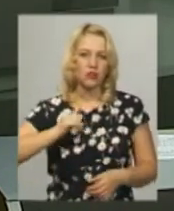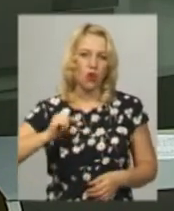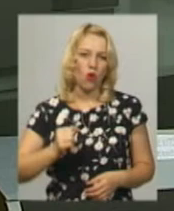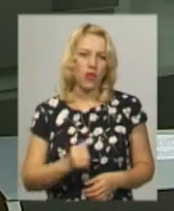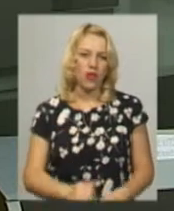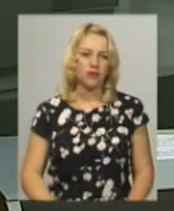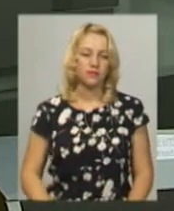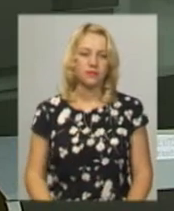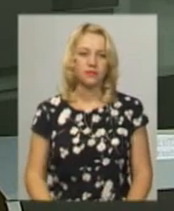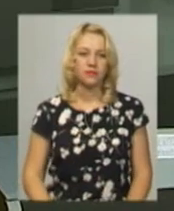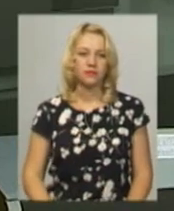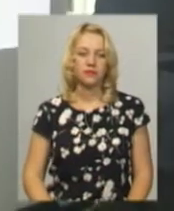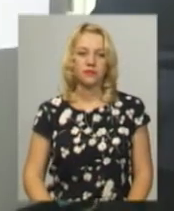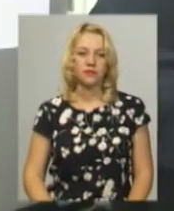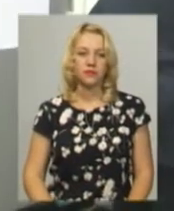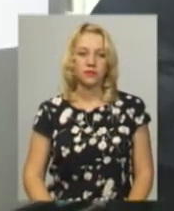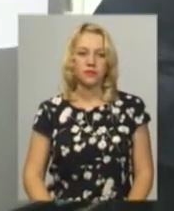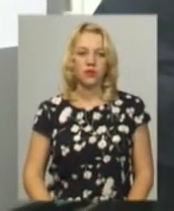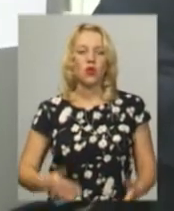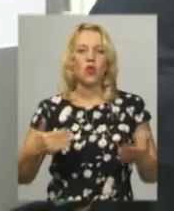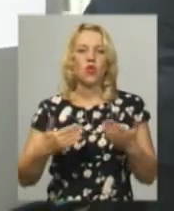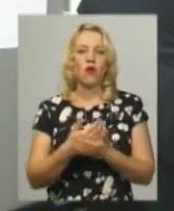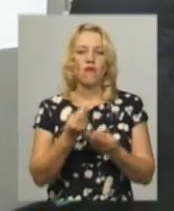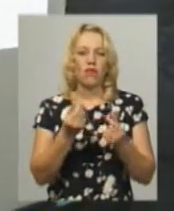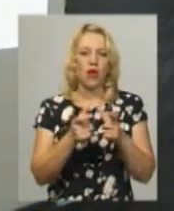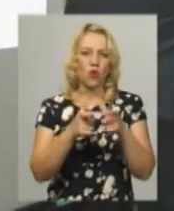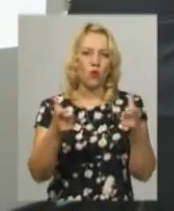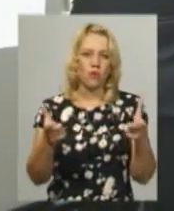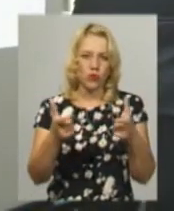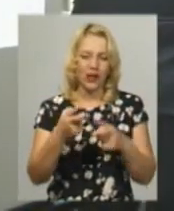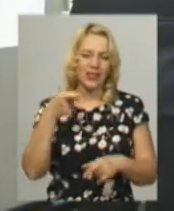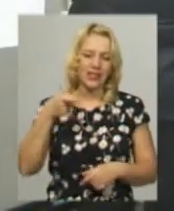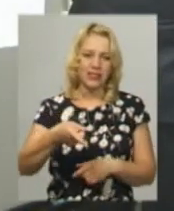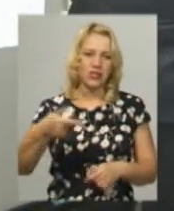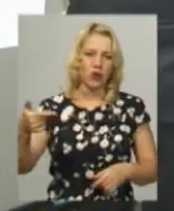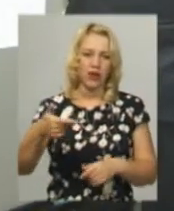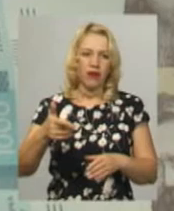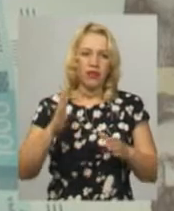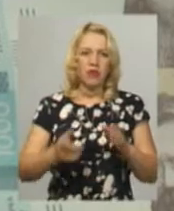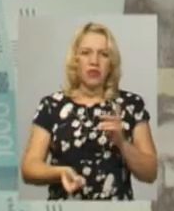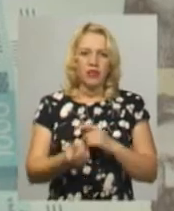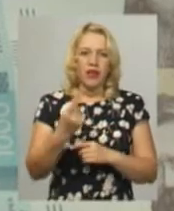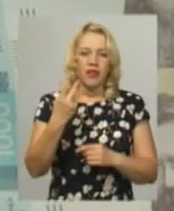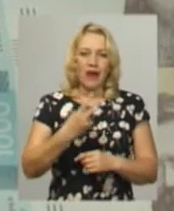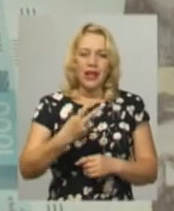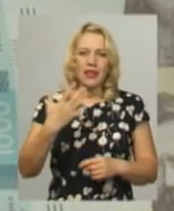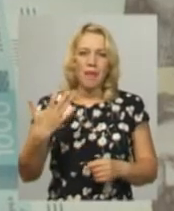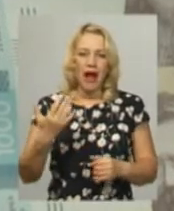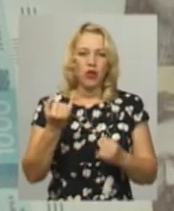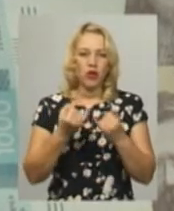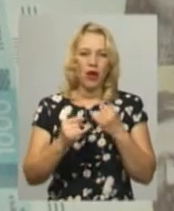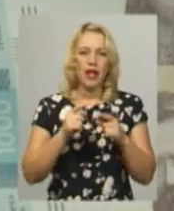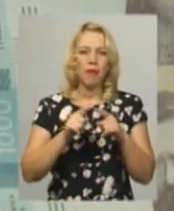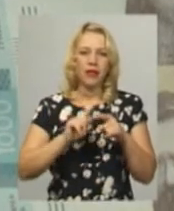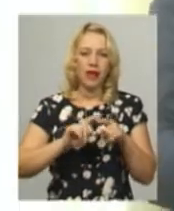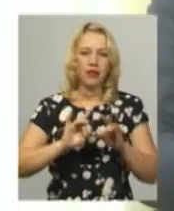Леся Боровець. Нова купюра номіналом 1000 гривень з'явиться в обігу 25 жовтня. Про це розповів представник